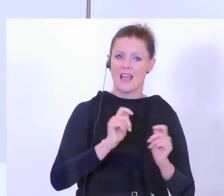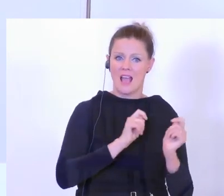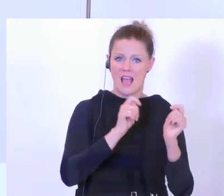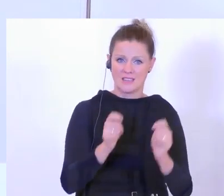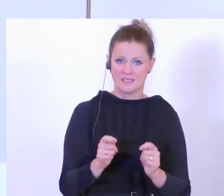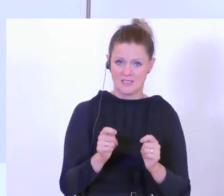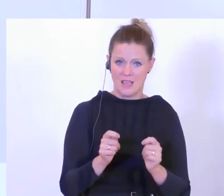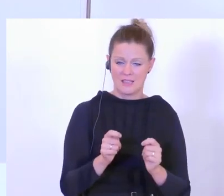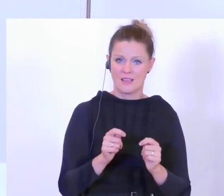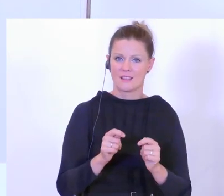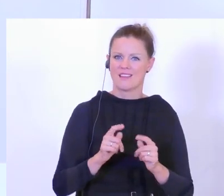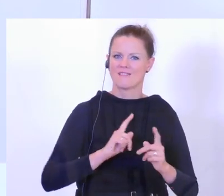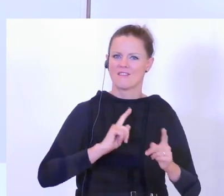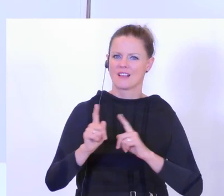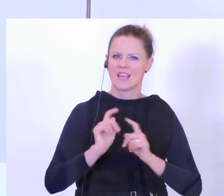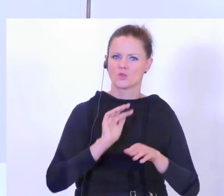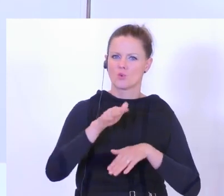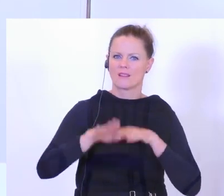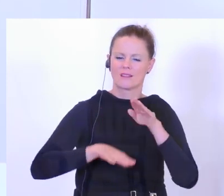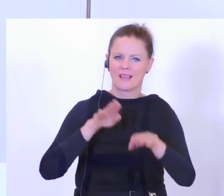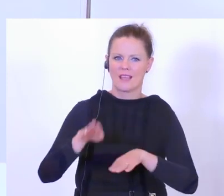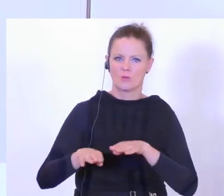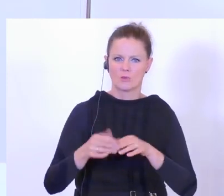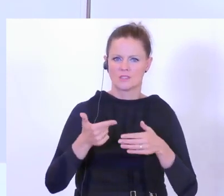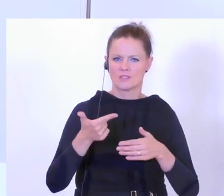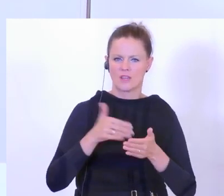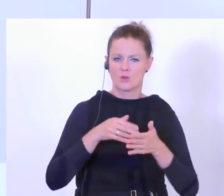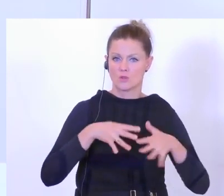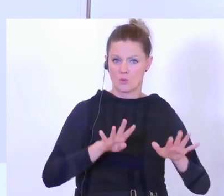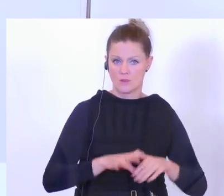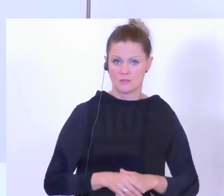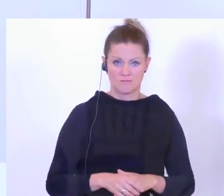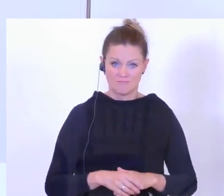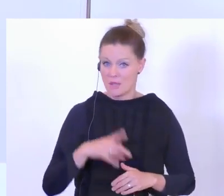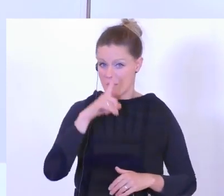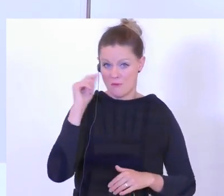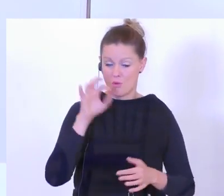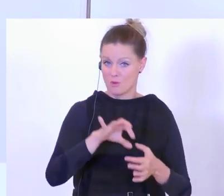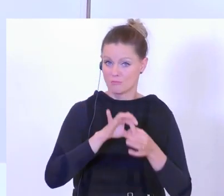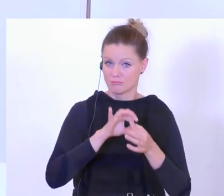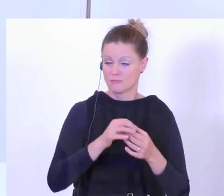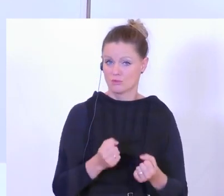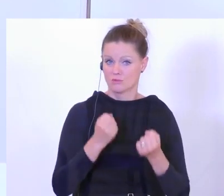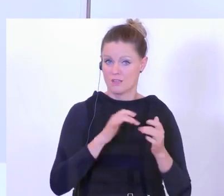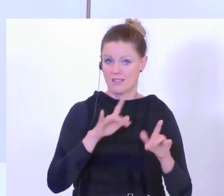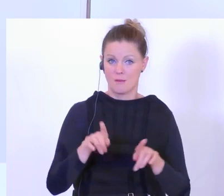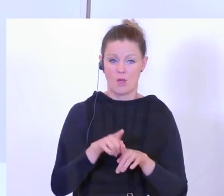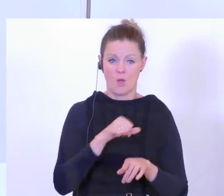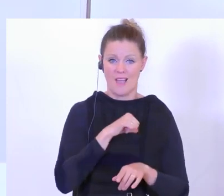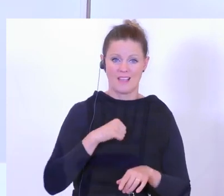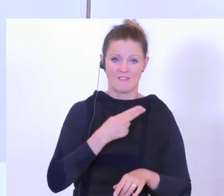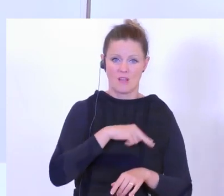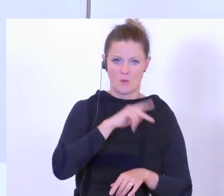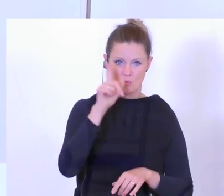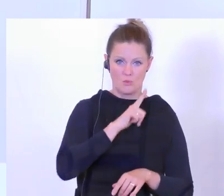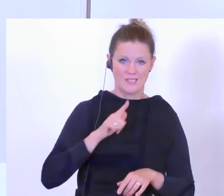2019. Man sieht also die Kooperationsbereitschaft einerseits der Bevölkerung und auf der anderen Seite braucht es eben auch da Eigenverantwortung der Polizistinnen und